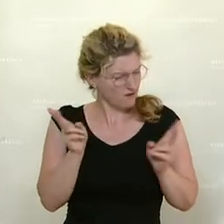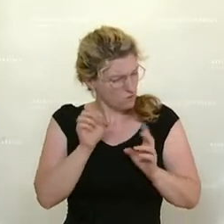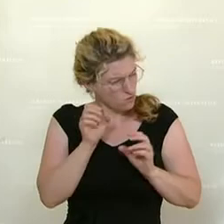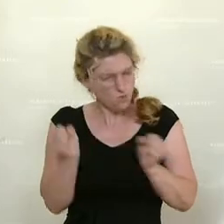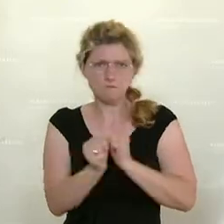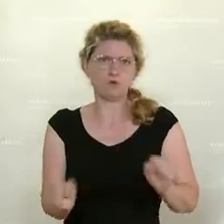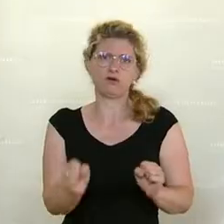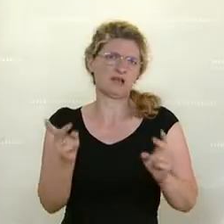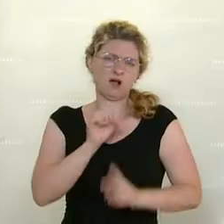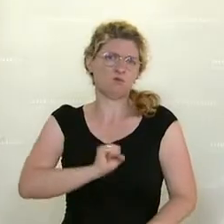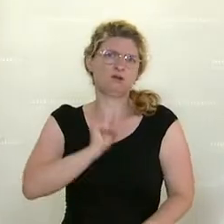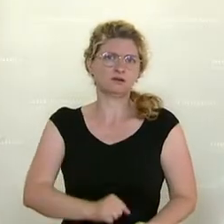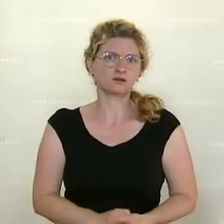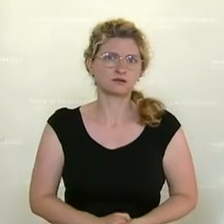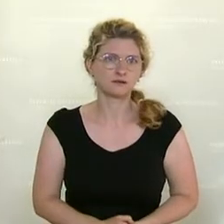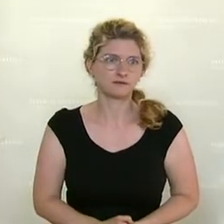liebe Kolleginnen und Kollegen.